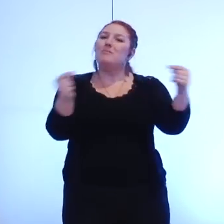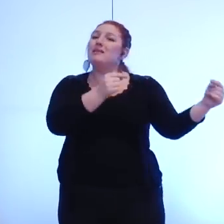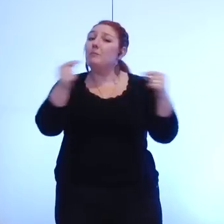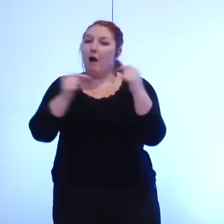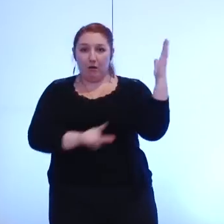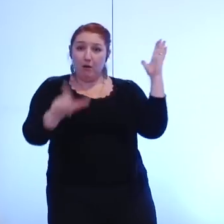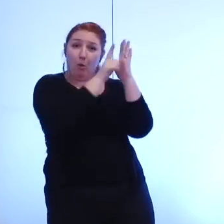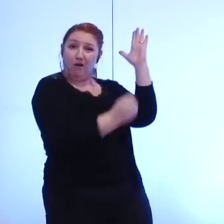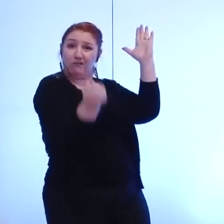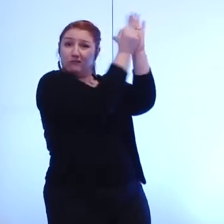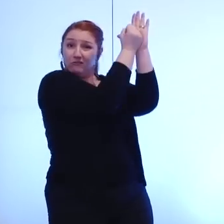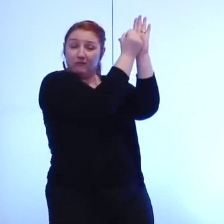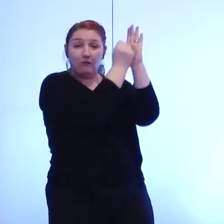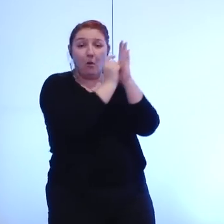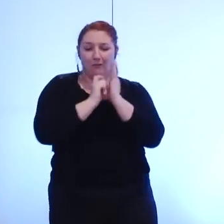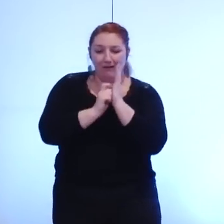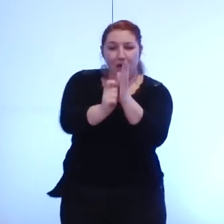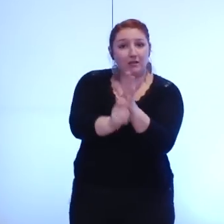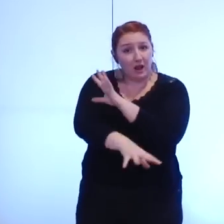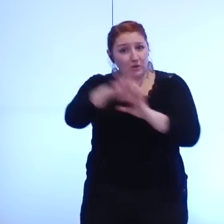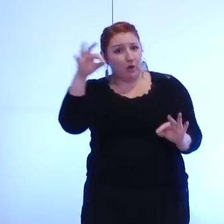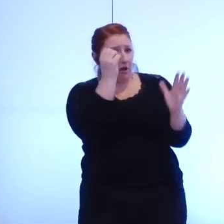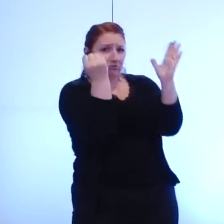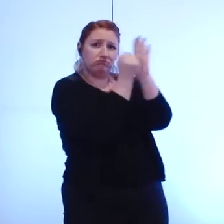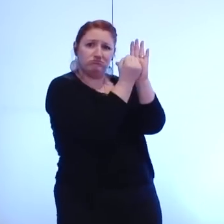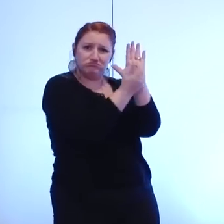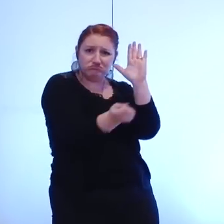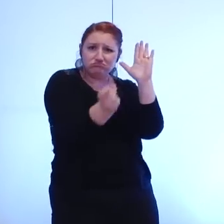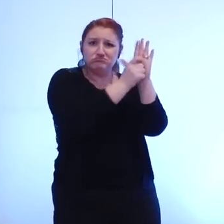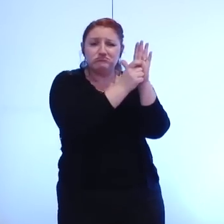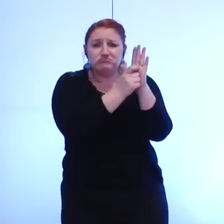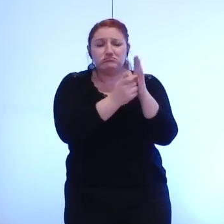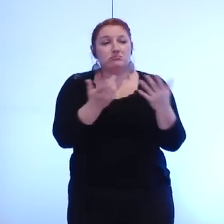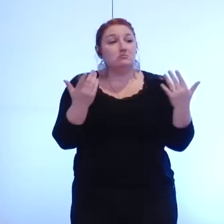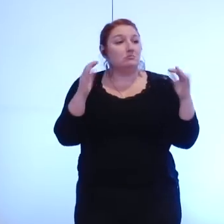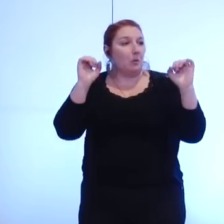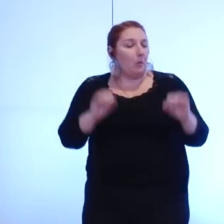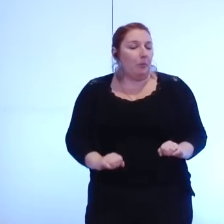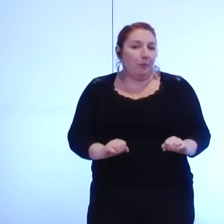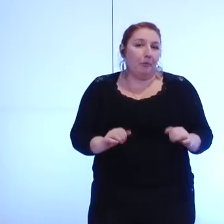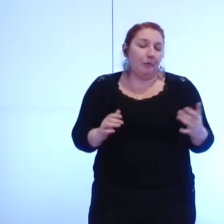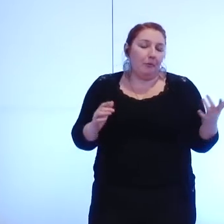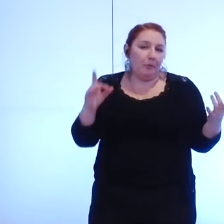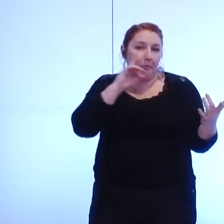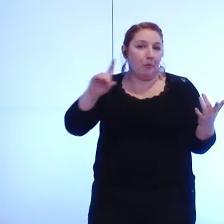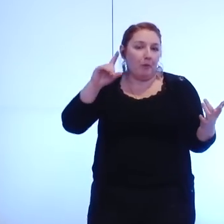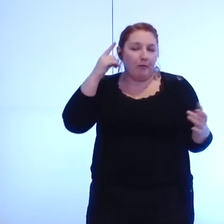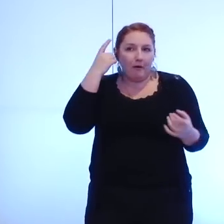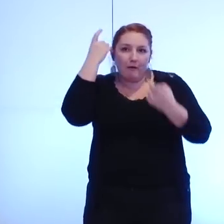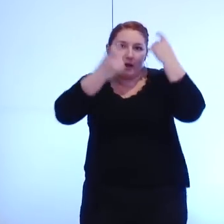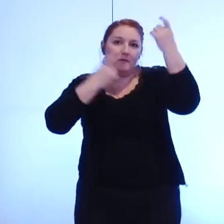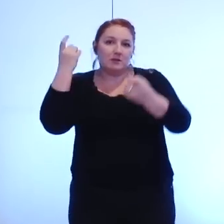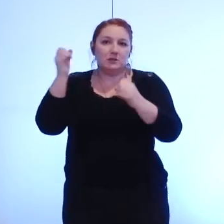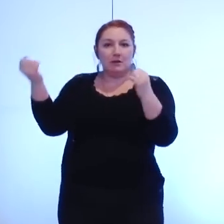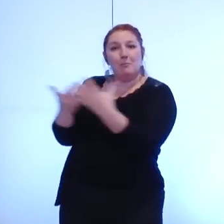calendrier électoral nous pourrions d'ailleurs tout autant et peut-être encore plus nous dire que nous aurions pu avoir un débat sur le passage en